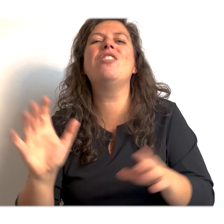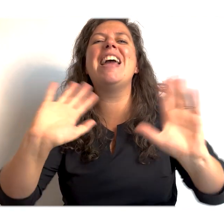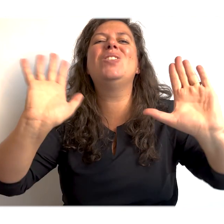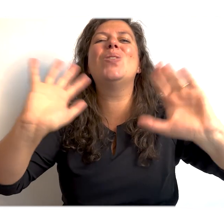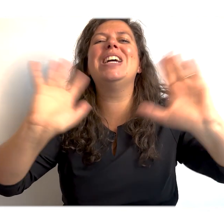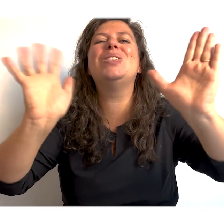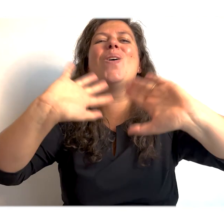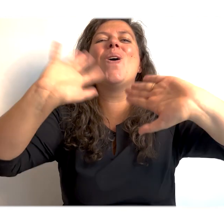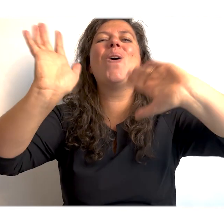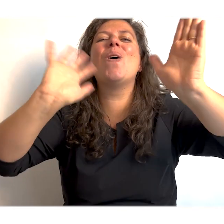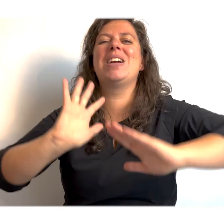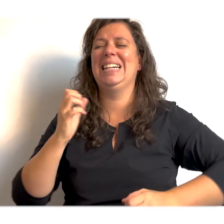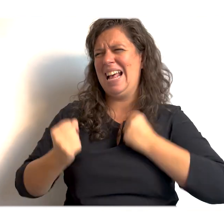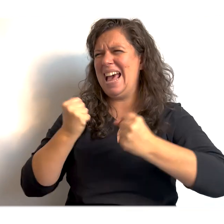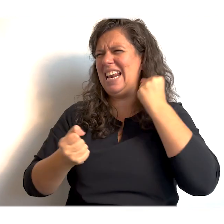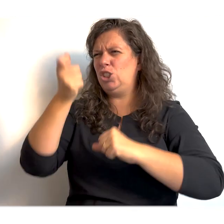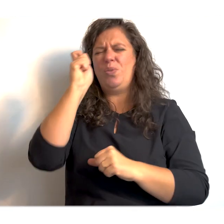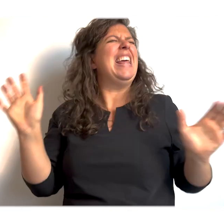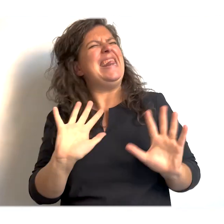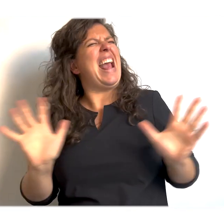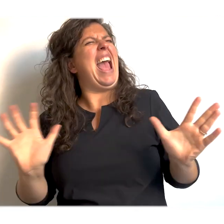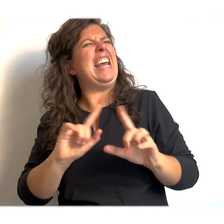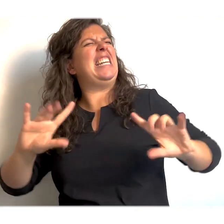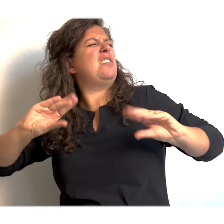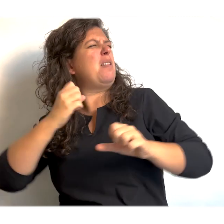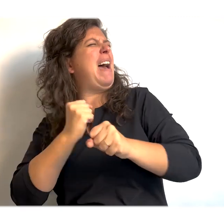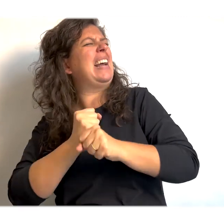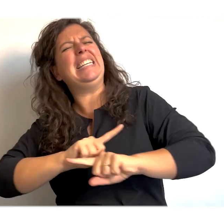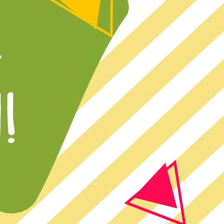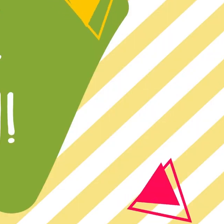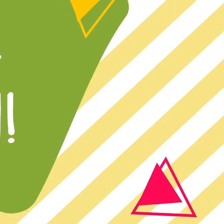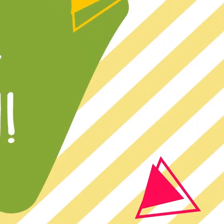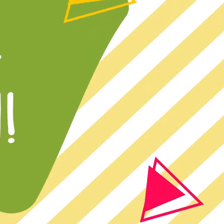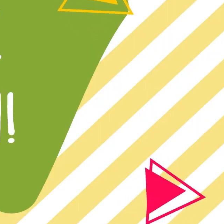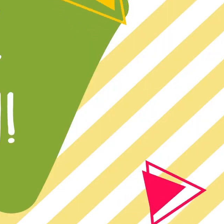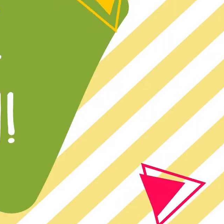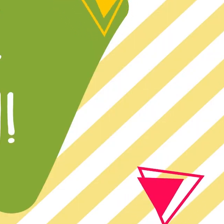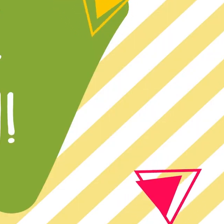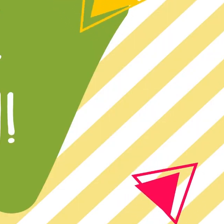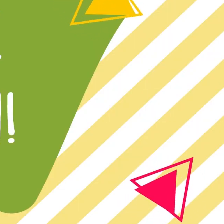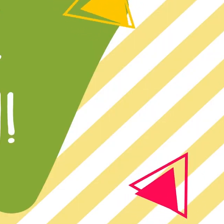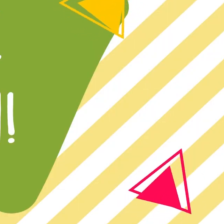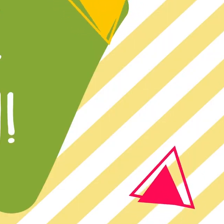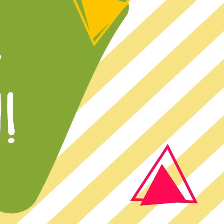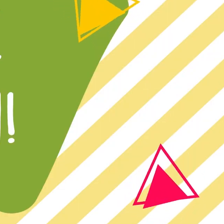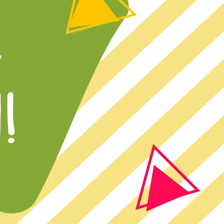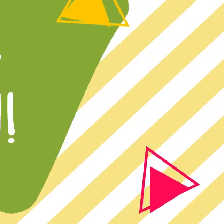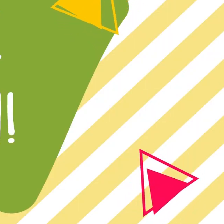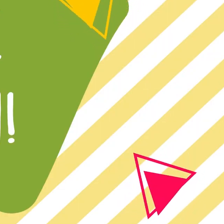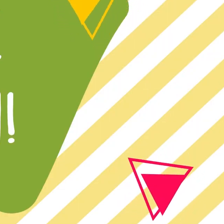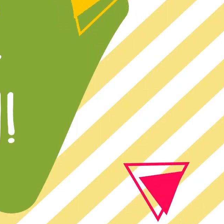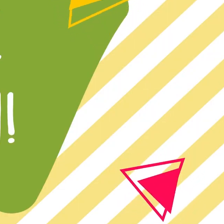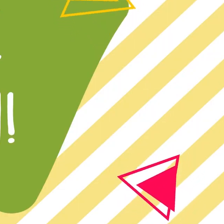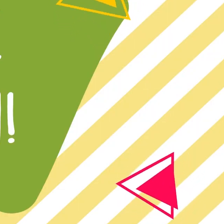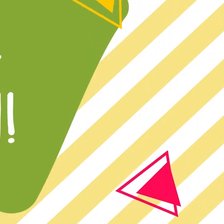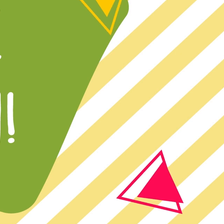doei! Rennen, is vies. Nee, Olli, niet, doe! We gaan op avondje, ga je mee, het is voor iedereen.